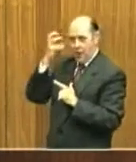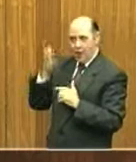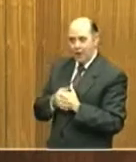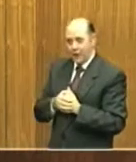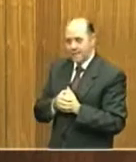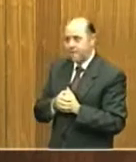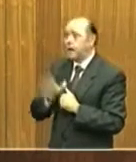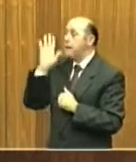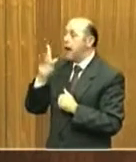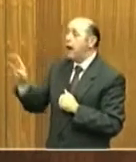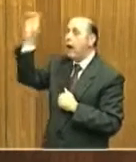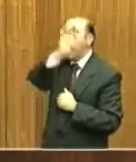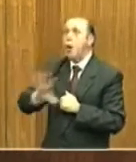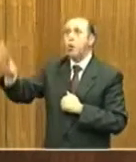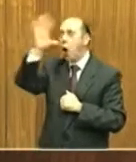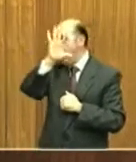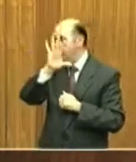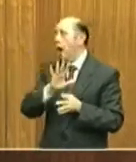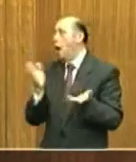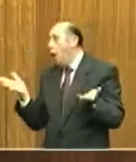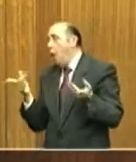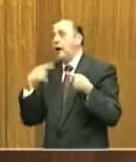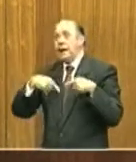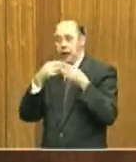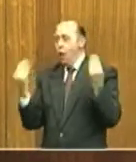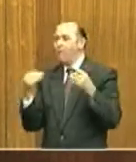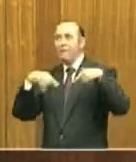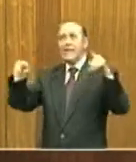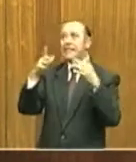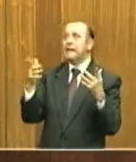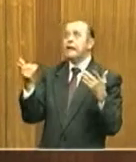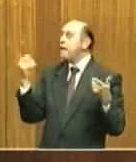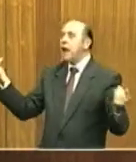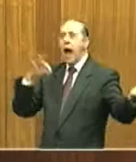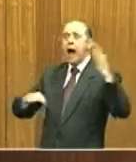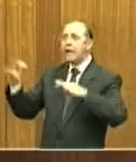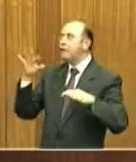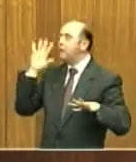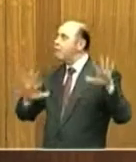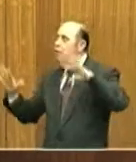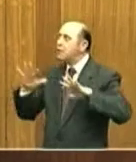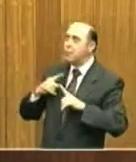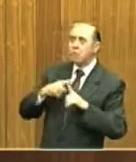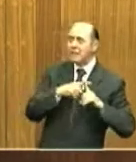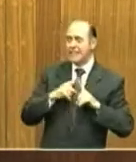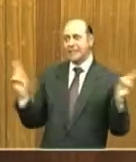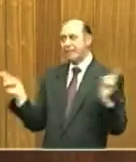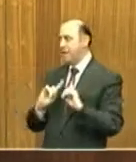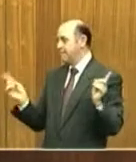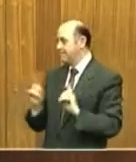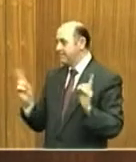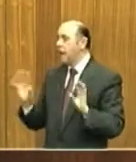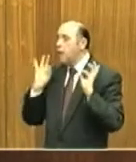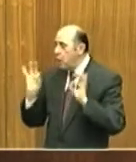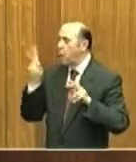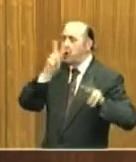Ma dall'Europa, o meglio dai nostri confini, non arrivano informazioni altrettanto positive. E proprio